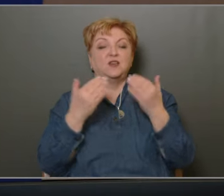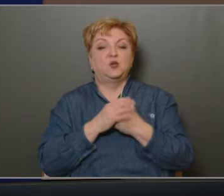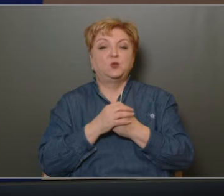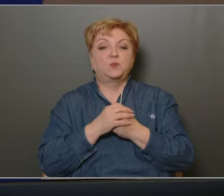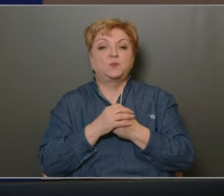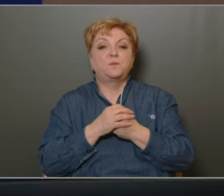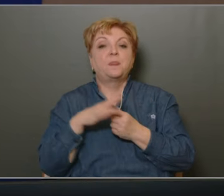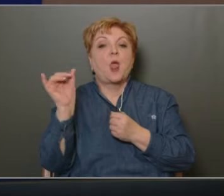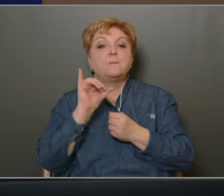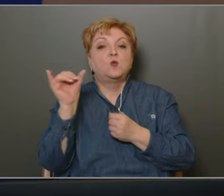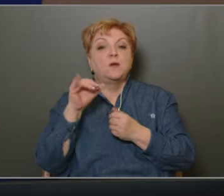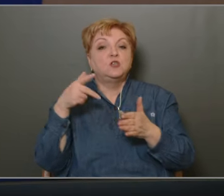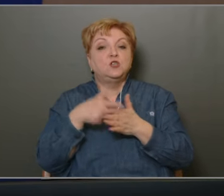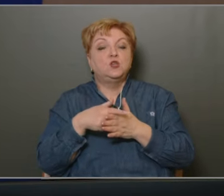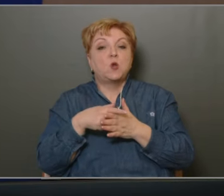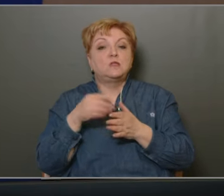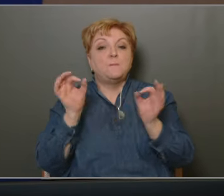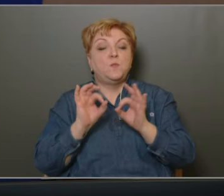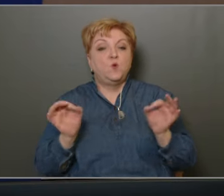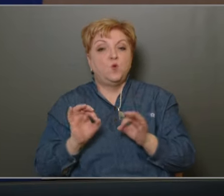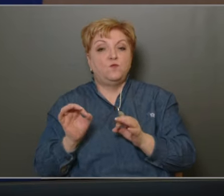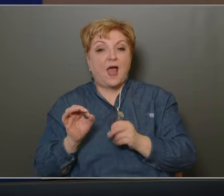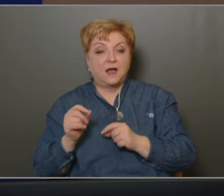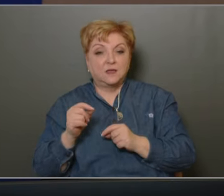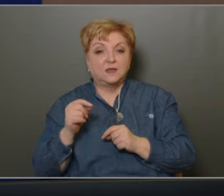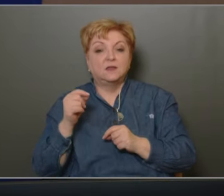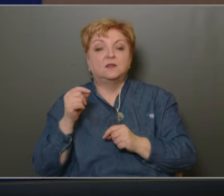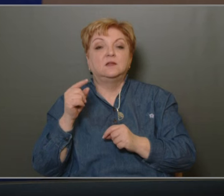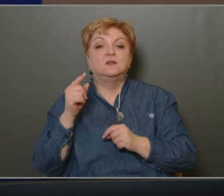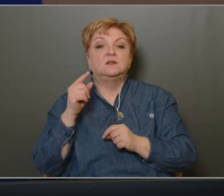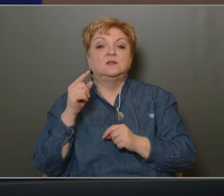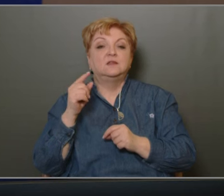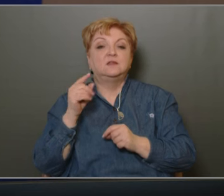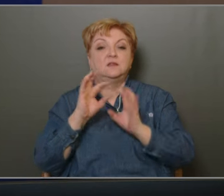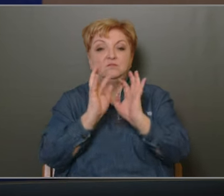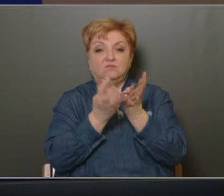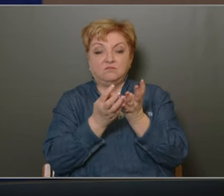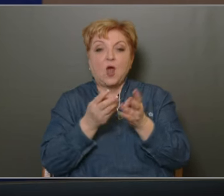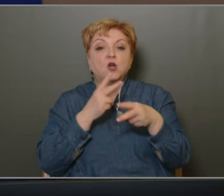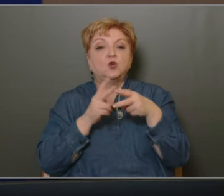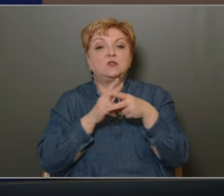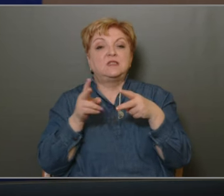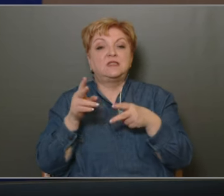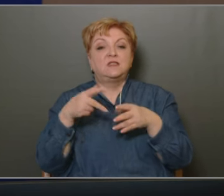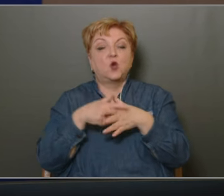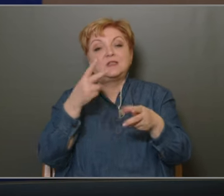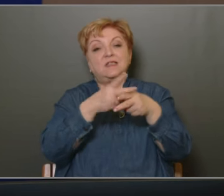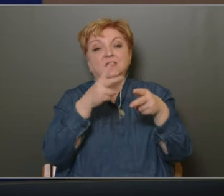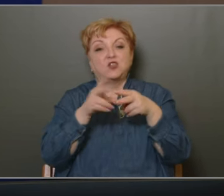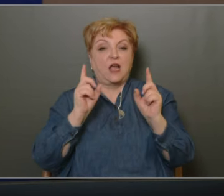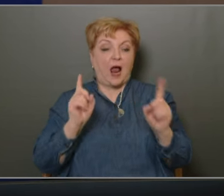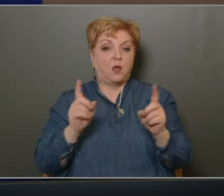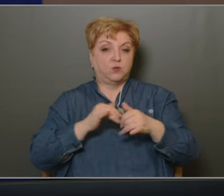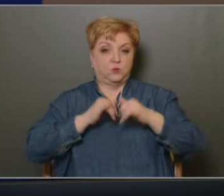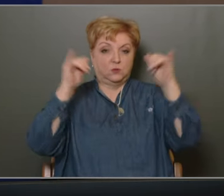a budapesti közművek non-profit FKF köztisztasági divizió a köztisztasági állapot javítására érdekében